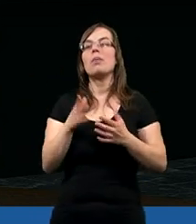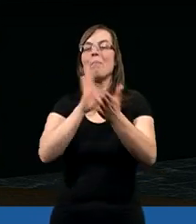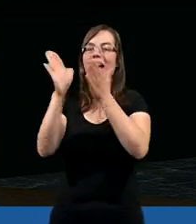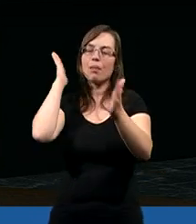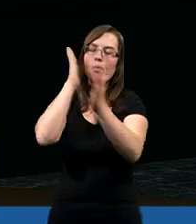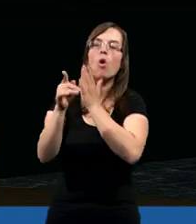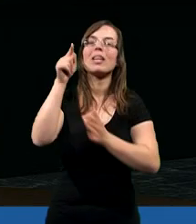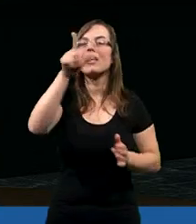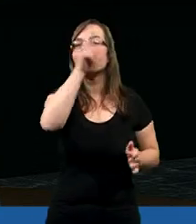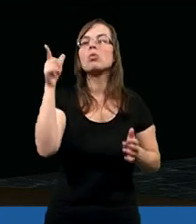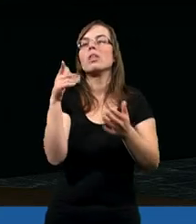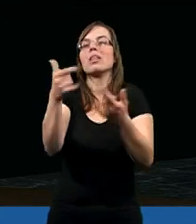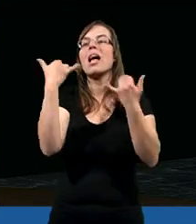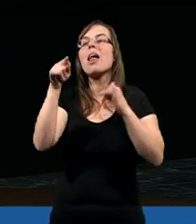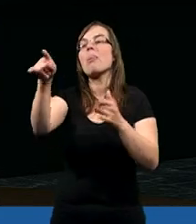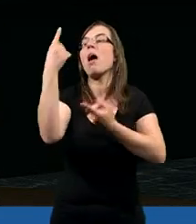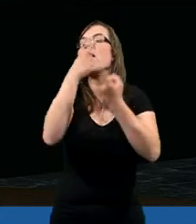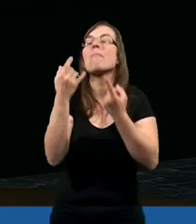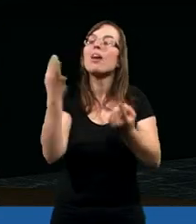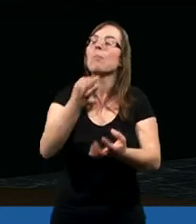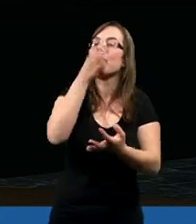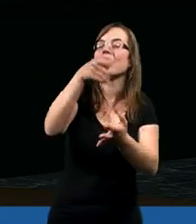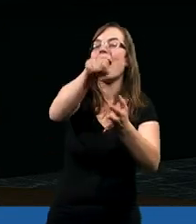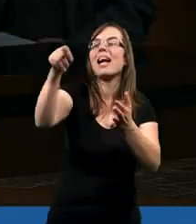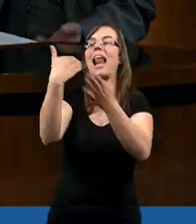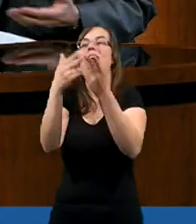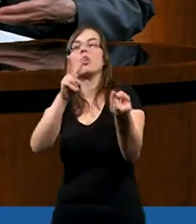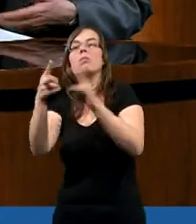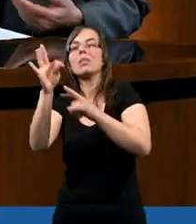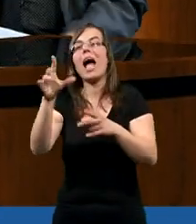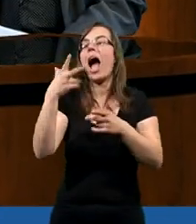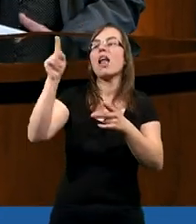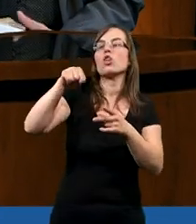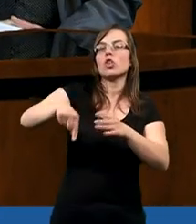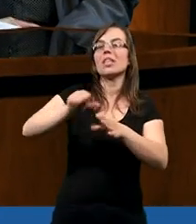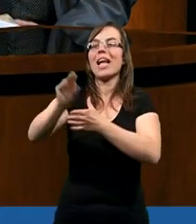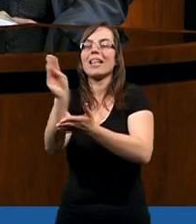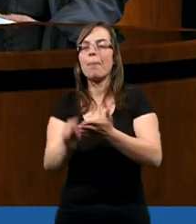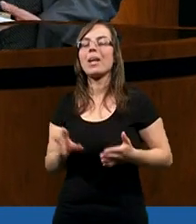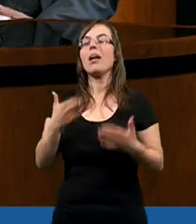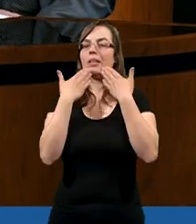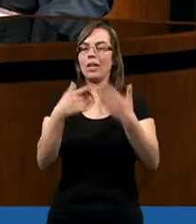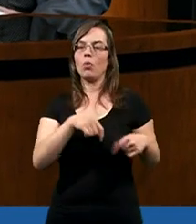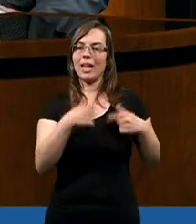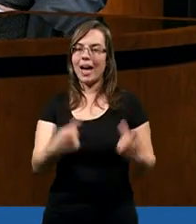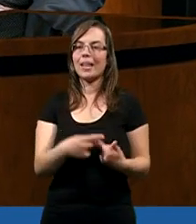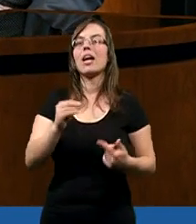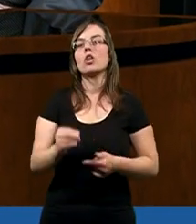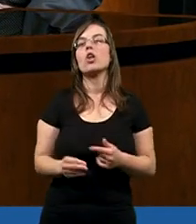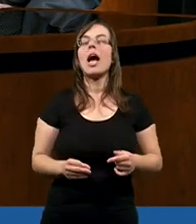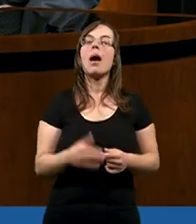bezpośrednio tych, którzy inaczej interpretują Pismo Święte niż ono jest napisane. Dziękuję serdecznie.